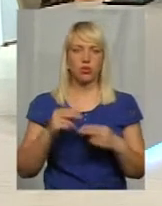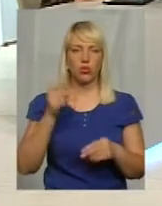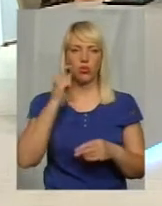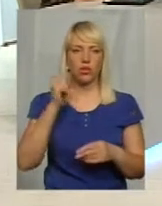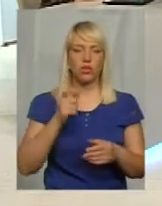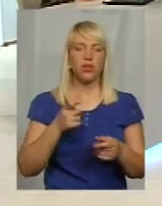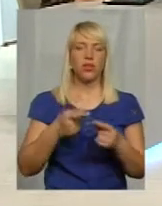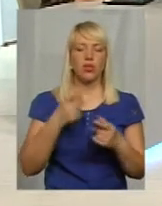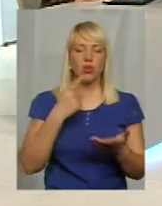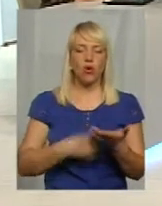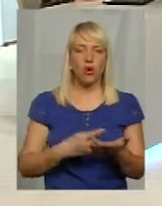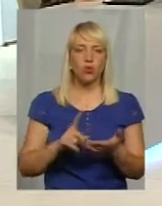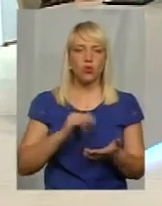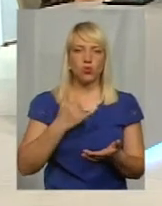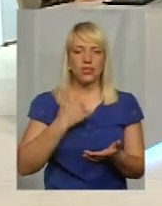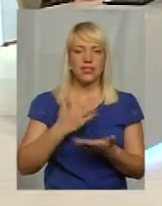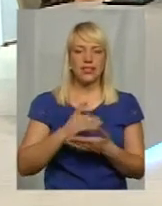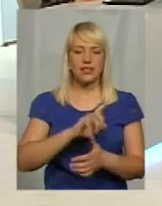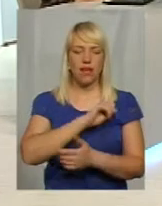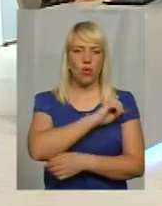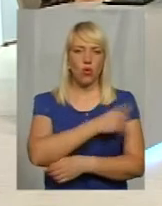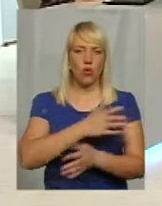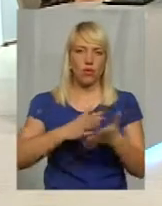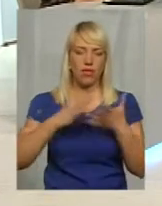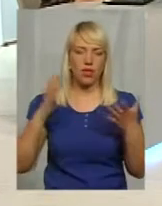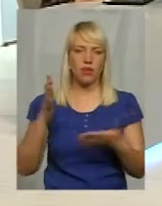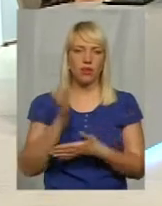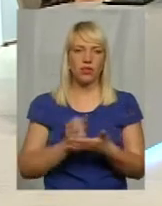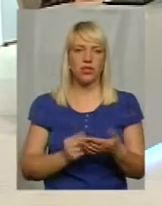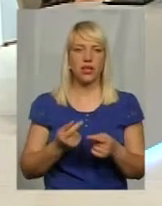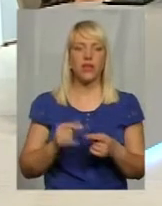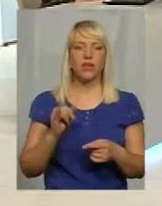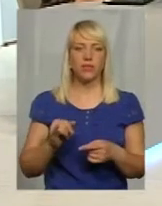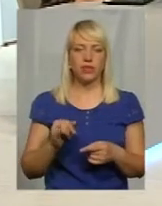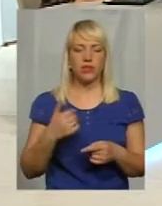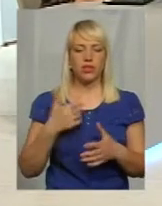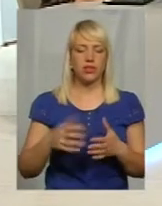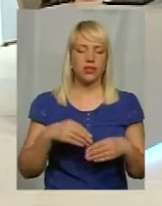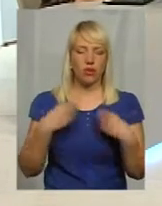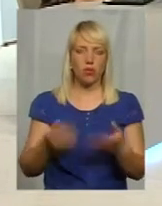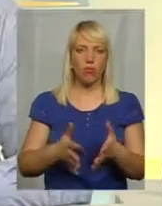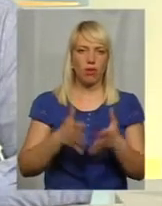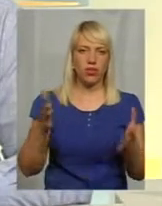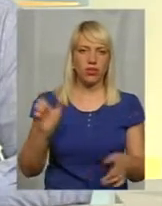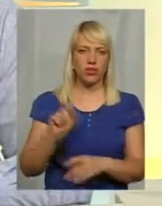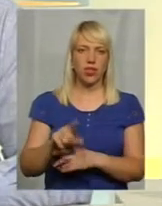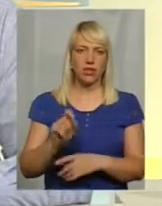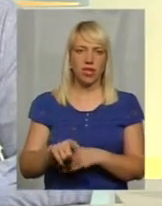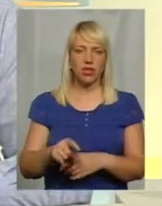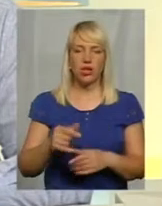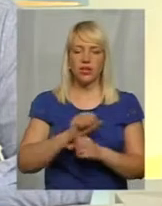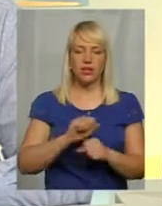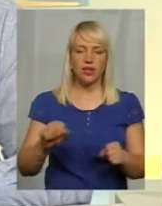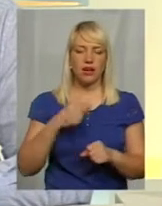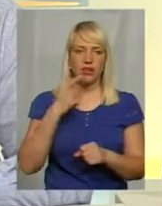що у нас потенціал сейчас огромний. І ми ставимо тільки максимальні задачи. Нельзя говорити ребенку, що